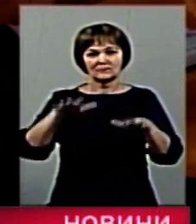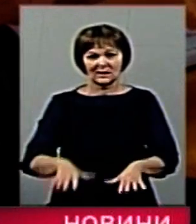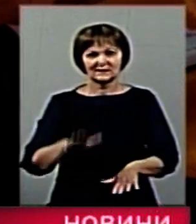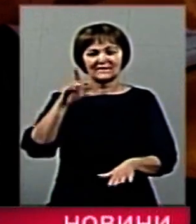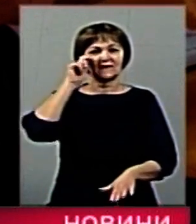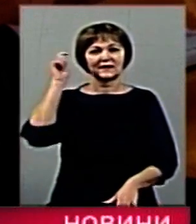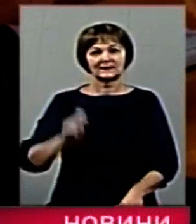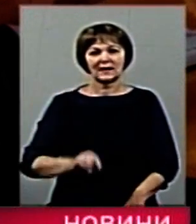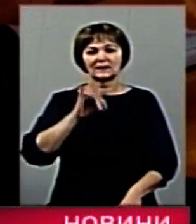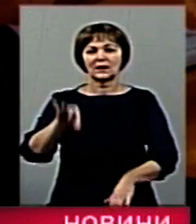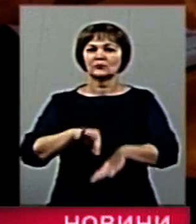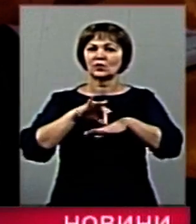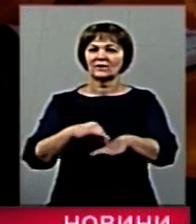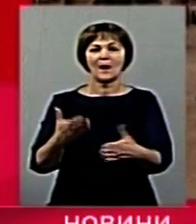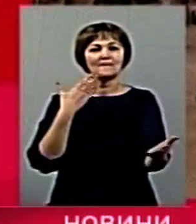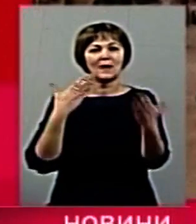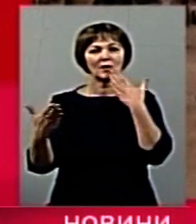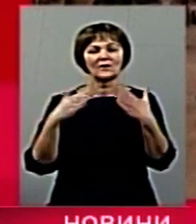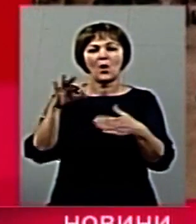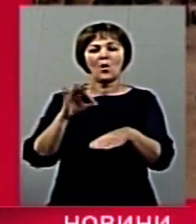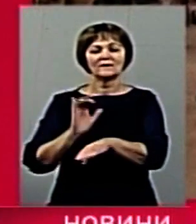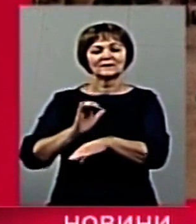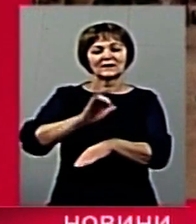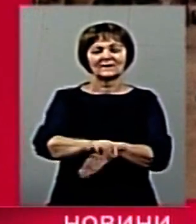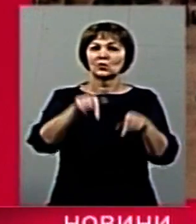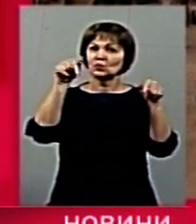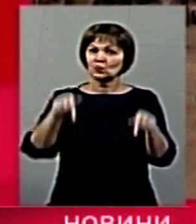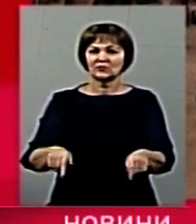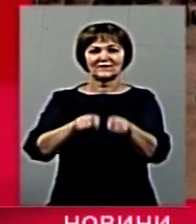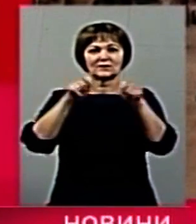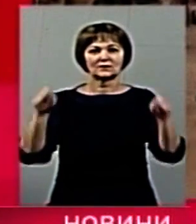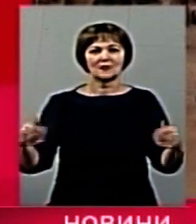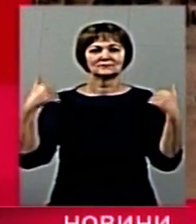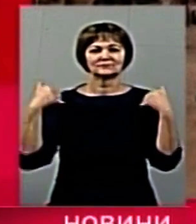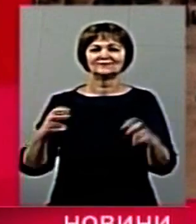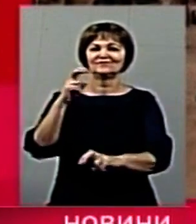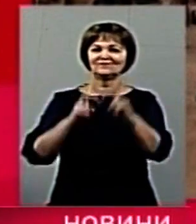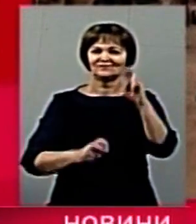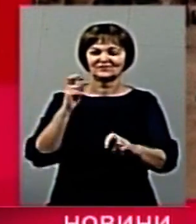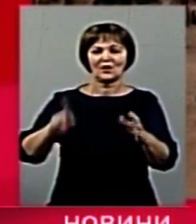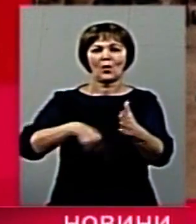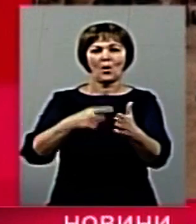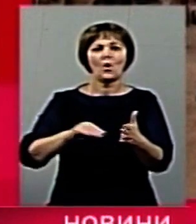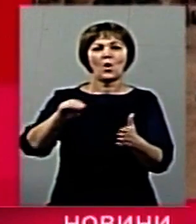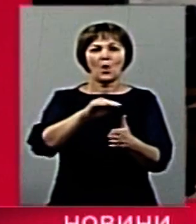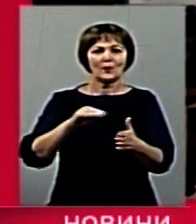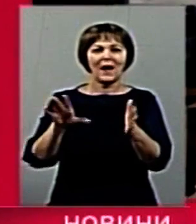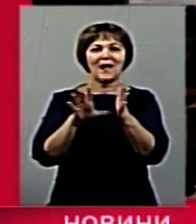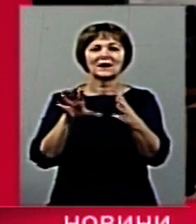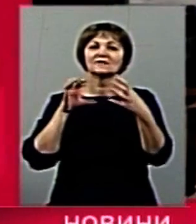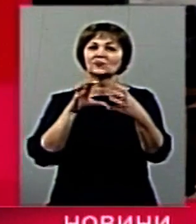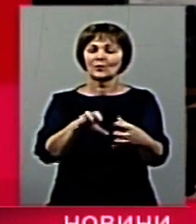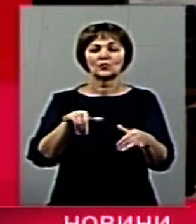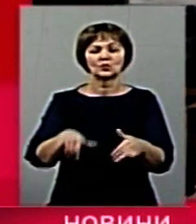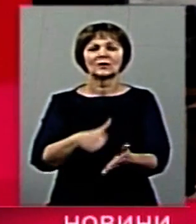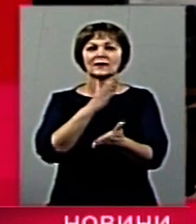Ляочен у Китаї та провів переговори щодо поставки електробусів у Житомир та відкриття їх потужностей у місті. Житомир має хороші потужності